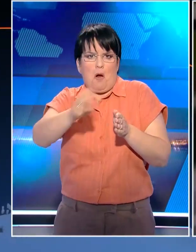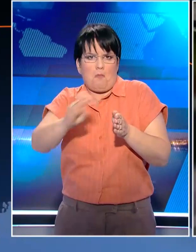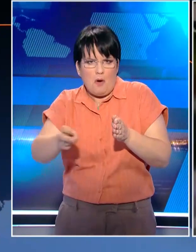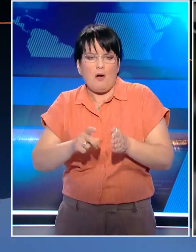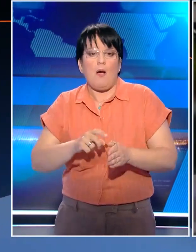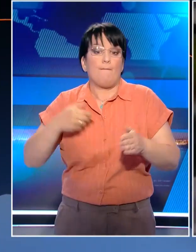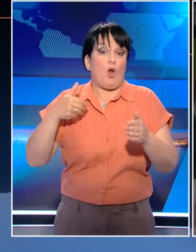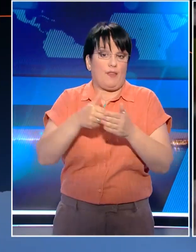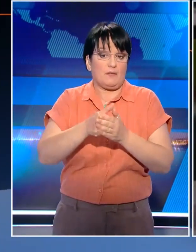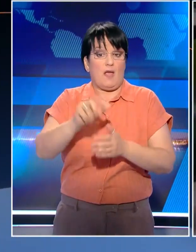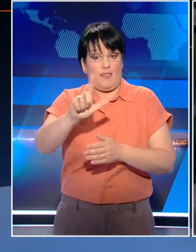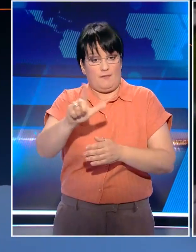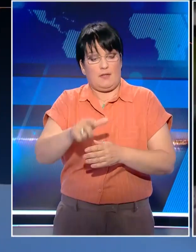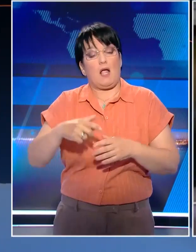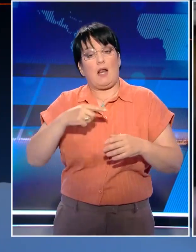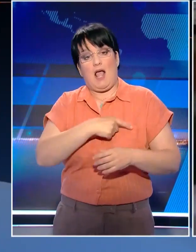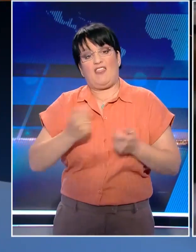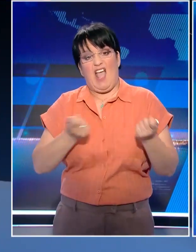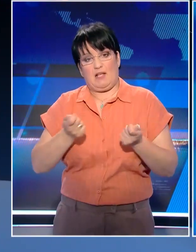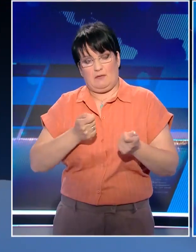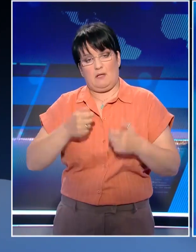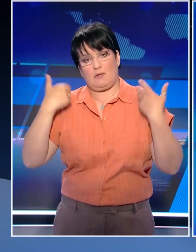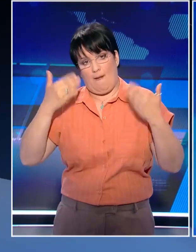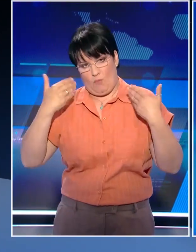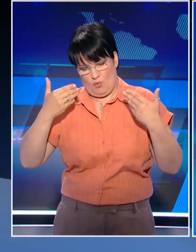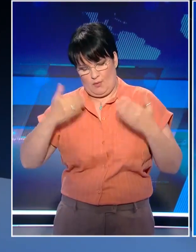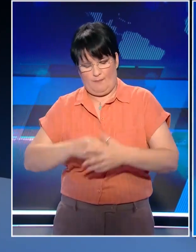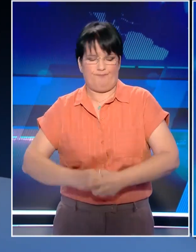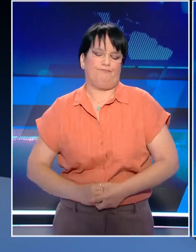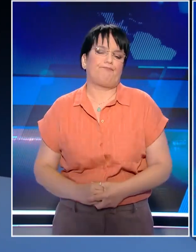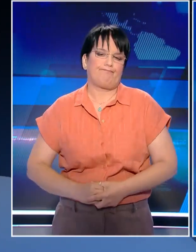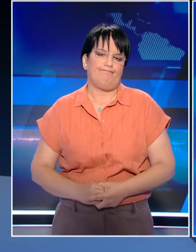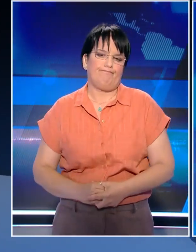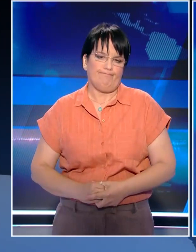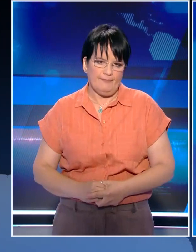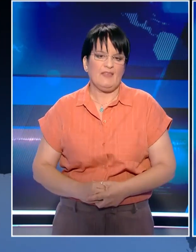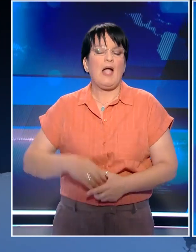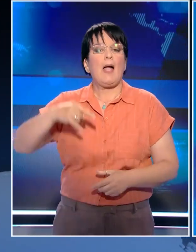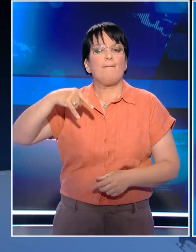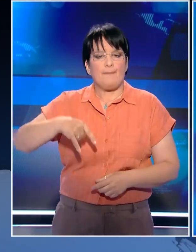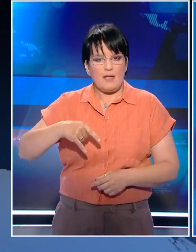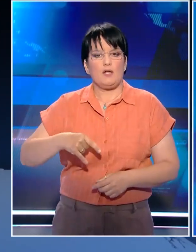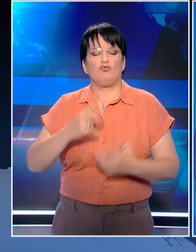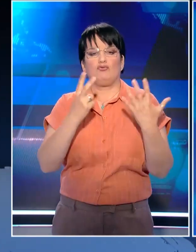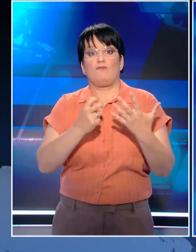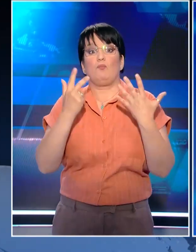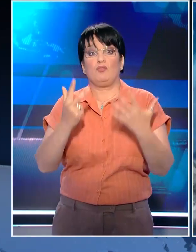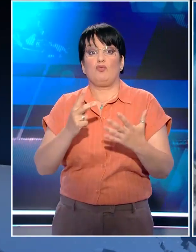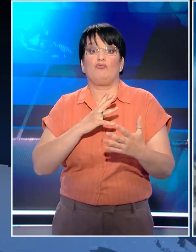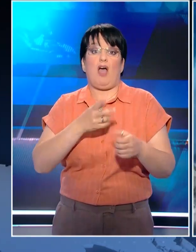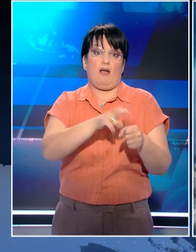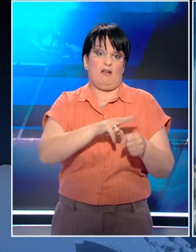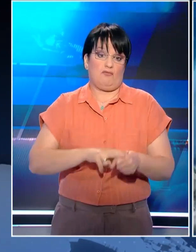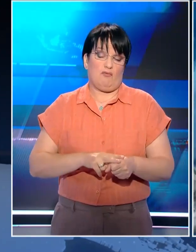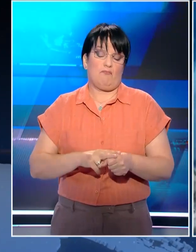διακινητές πήραν προθεσμία για να απολογηθούν την ερχόμενη Δευτέρα. Η τραγωδία ανοιχτά της πύλου με 78 νεκρούς και άγνωστο